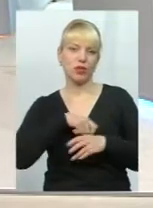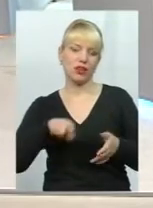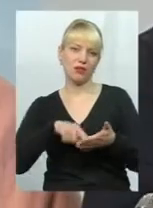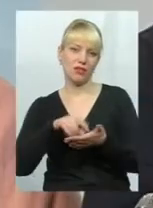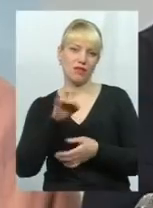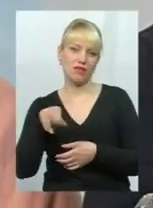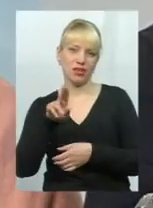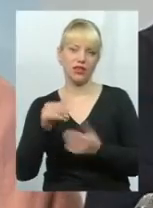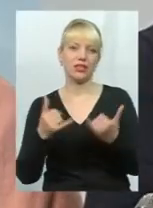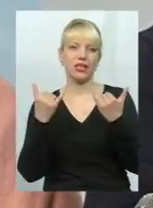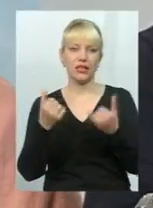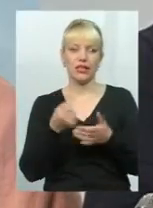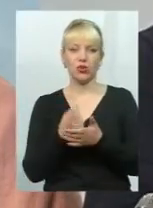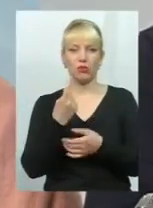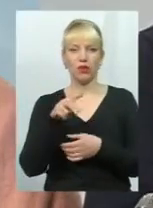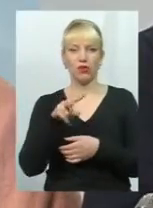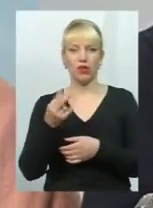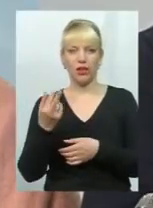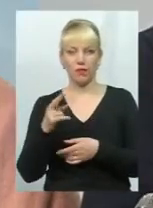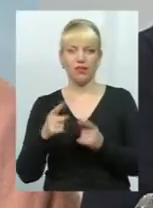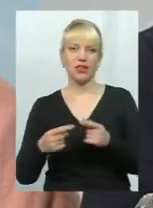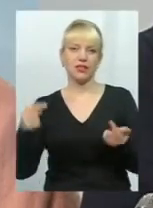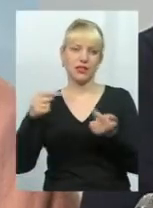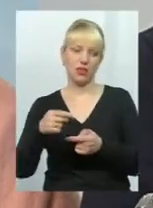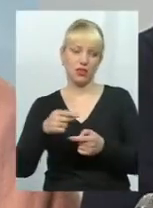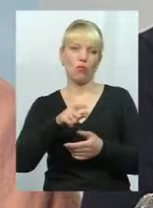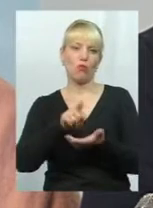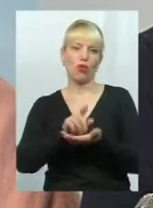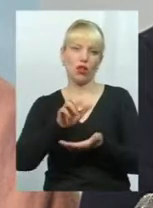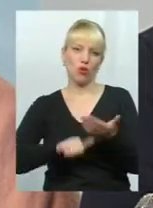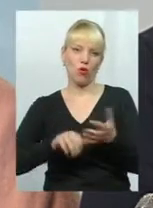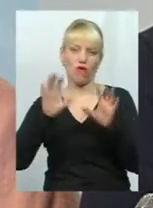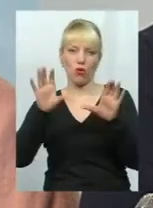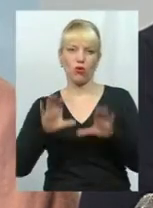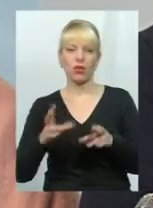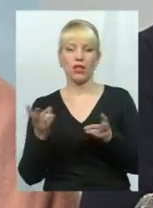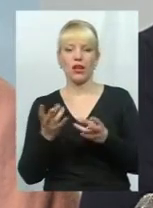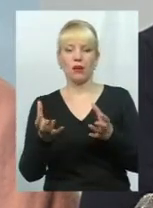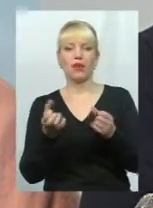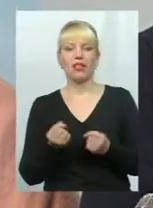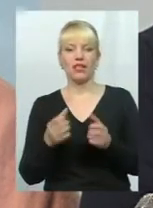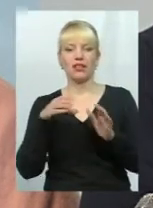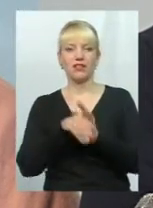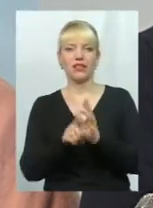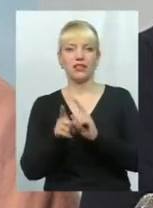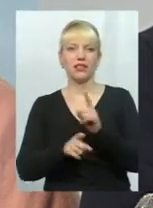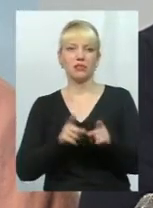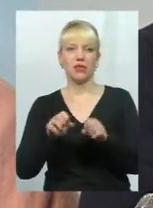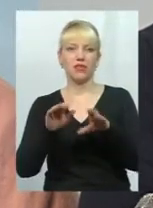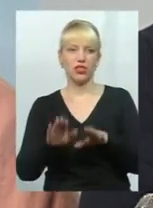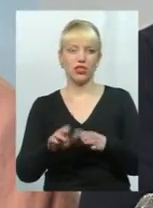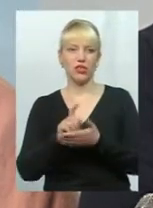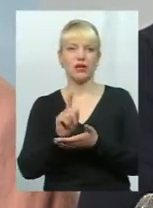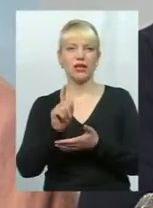Зараз, якраз до 1 липня, згідно податкового кодексу, необхідно прийняти, внести зміни в рішення про місцеві податки і збори.